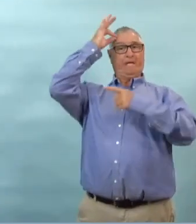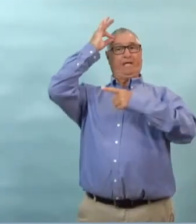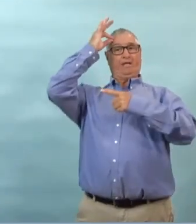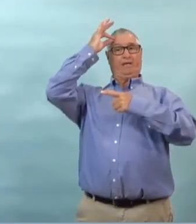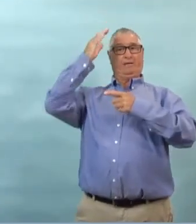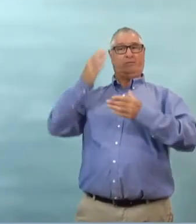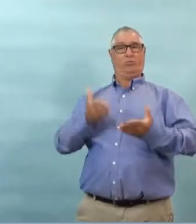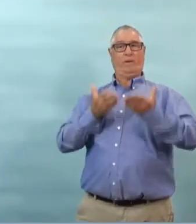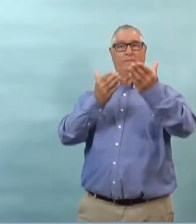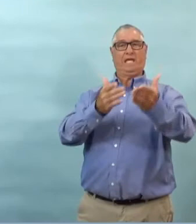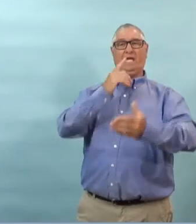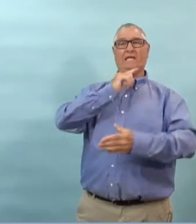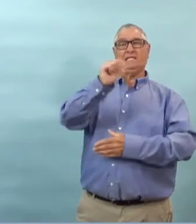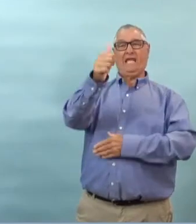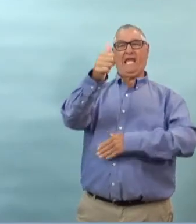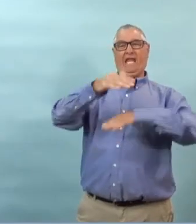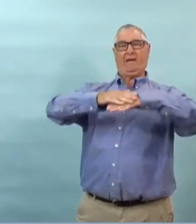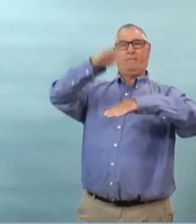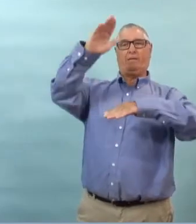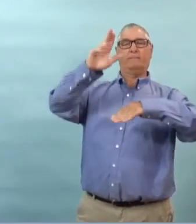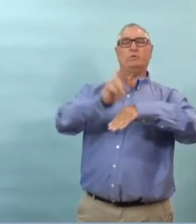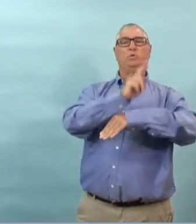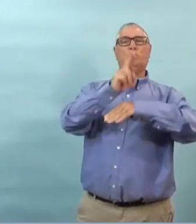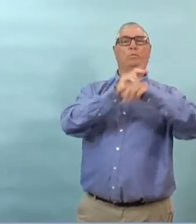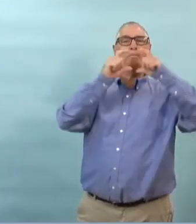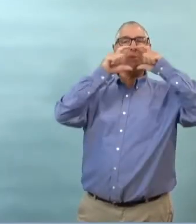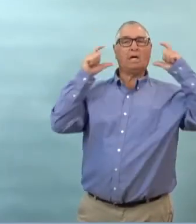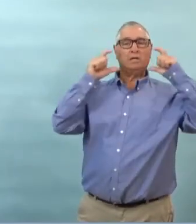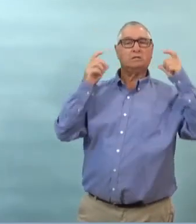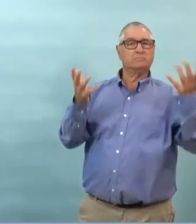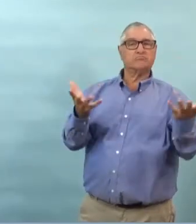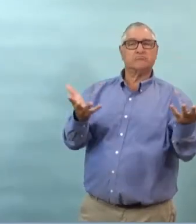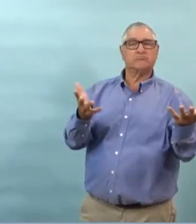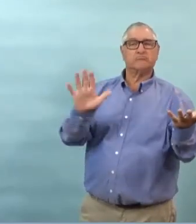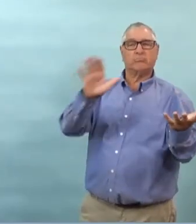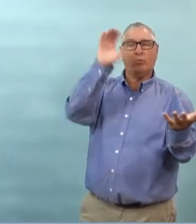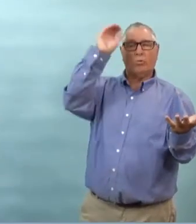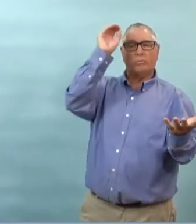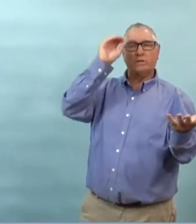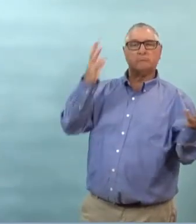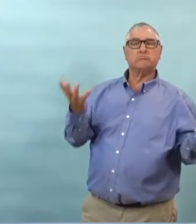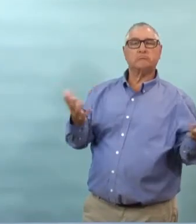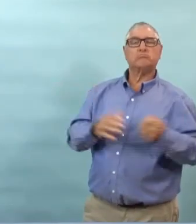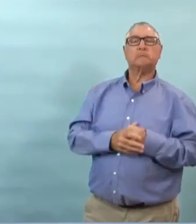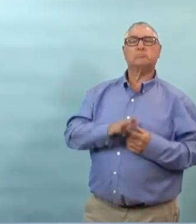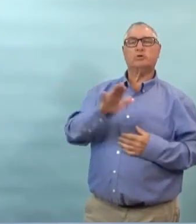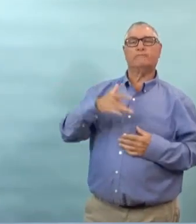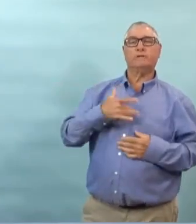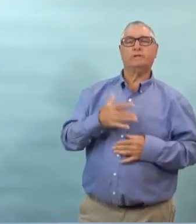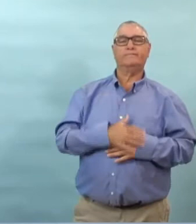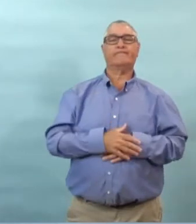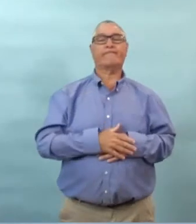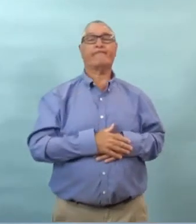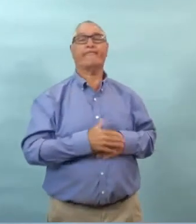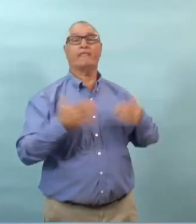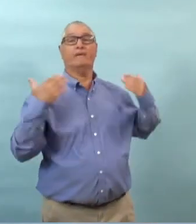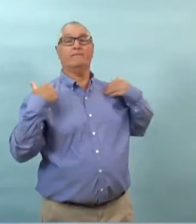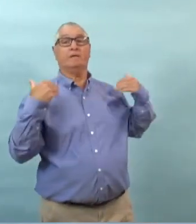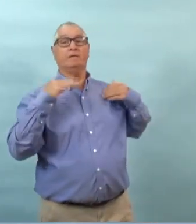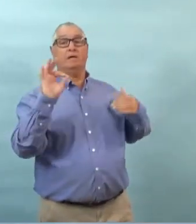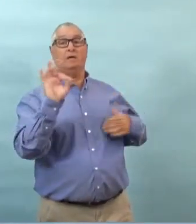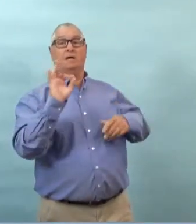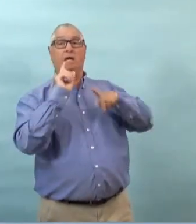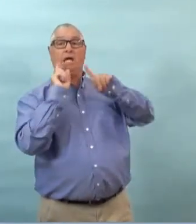ça ce sont les recommandations du gouvernement fédéral c'est à dire que les enfants de dix ans et plus portent le masque alors est ce que ça va changer ce qui va se passer pour nous pour l'année